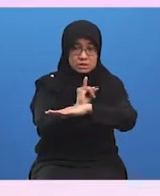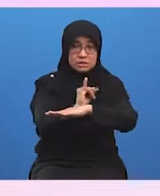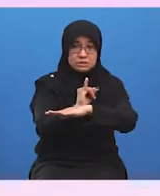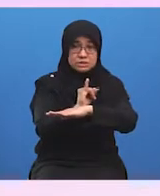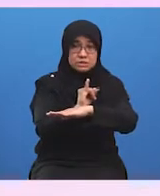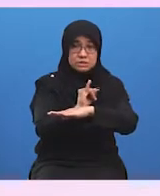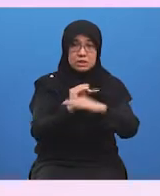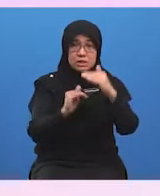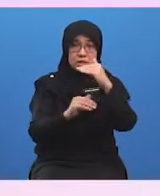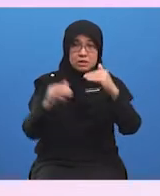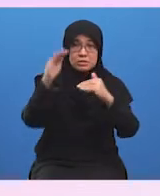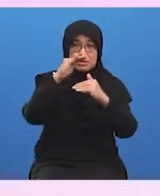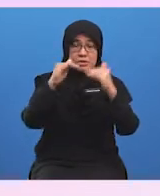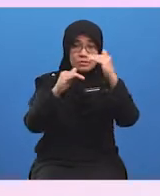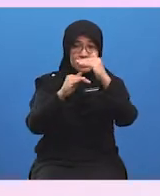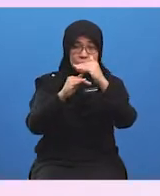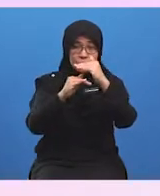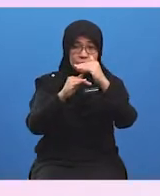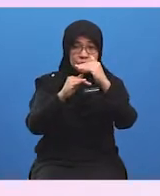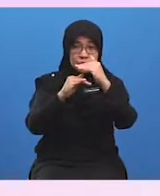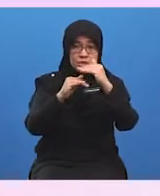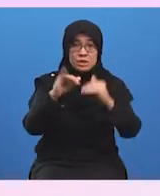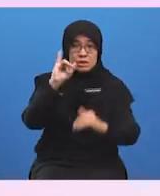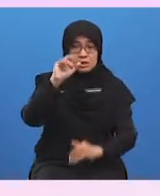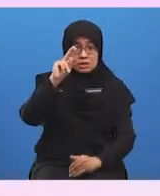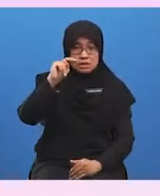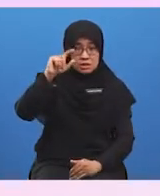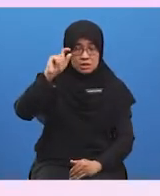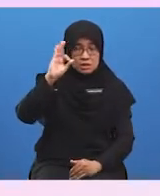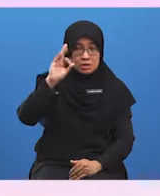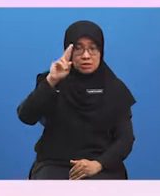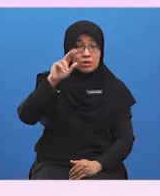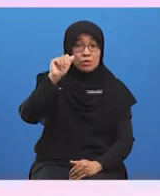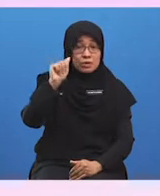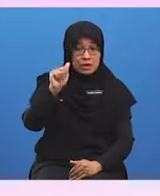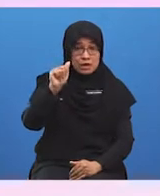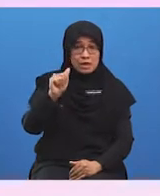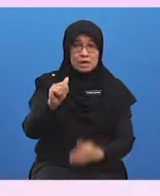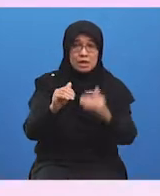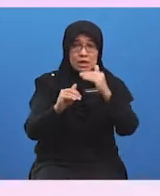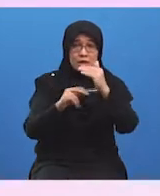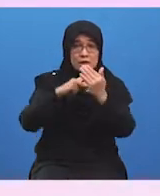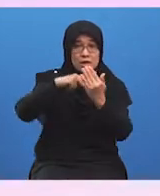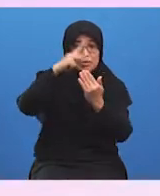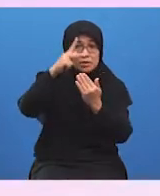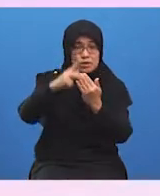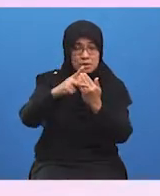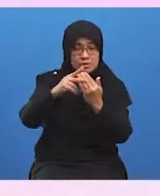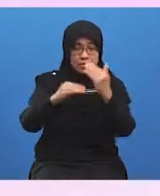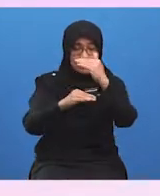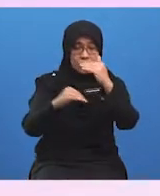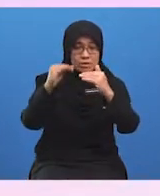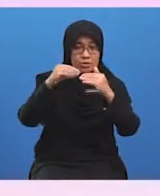program pembangunan infrastruktur. Ketiga, program pembangunan pemasaran. Keempat,